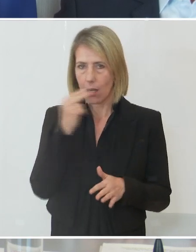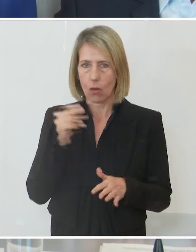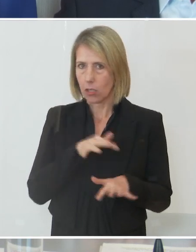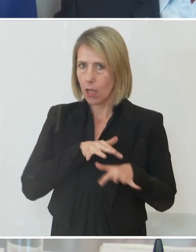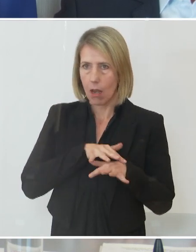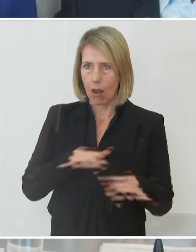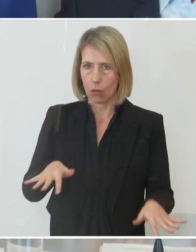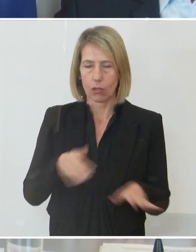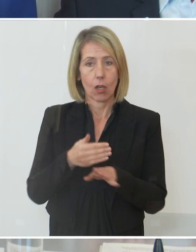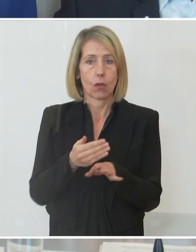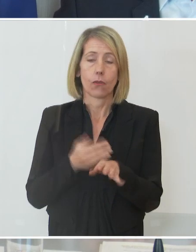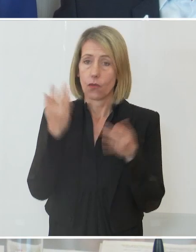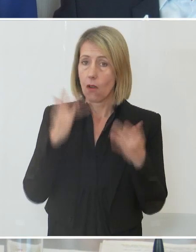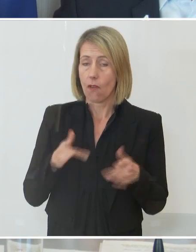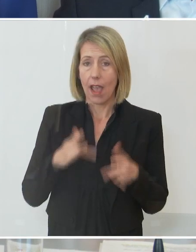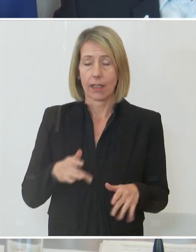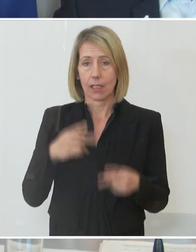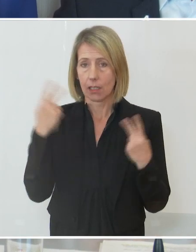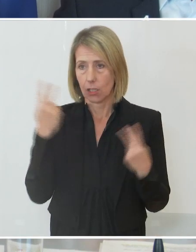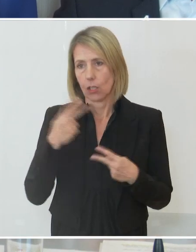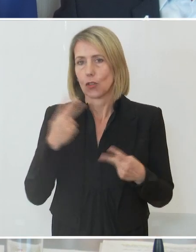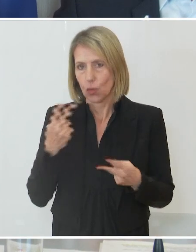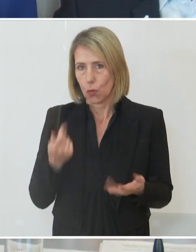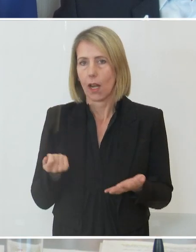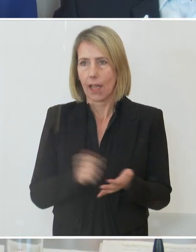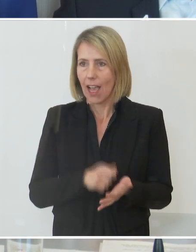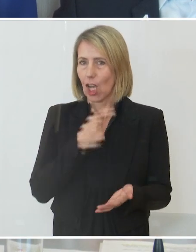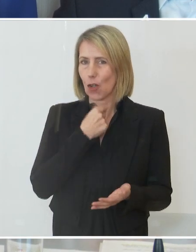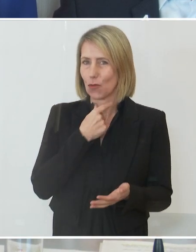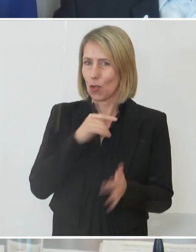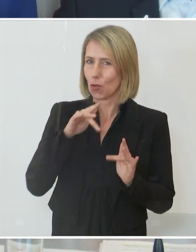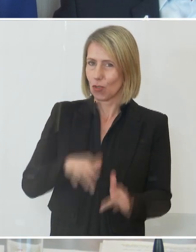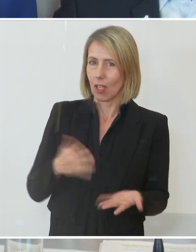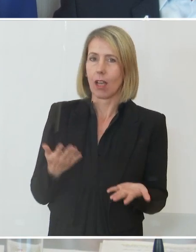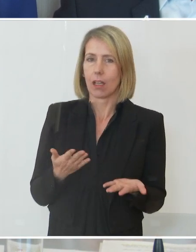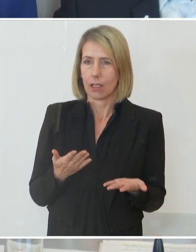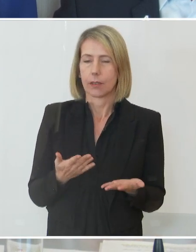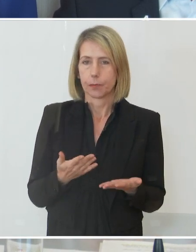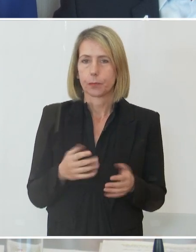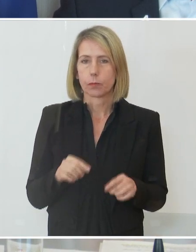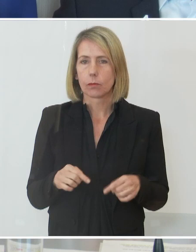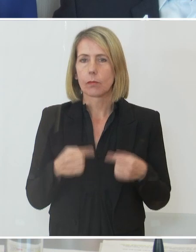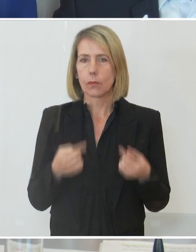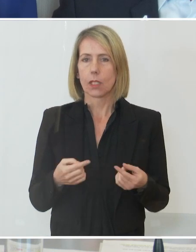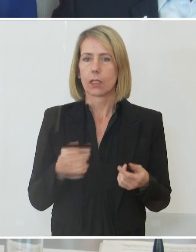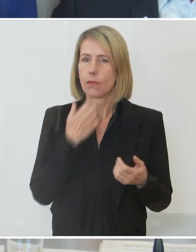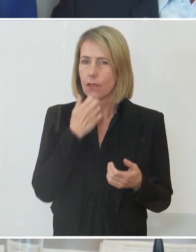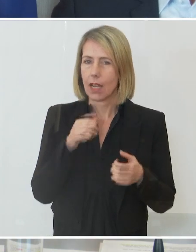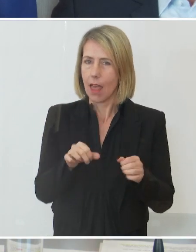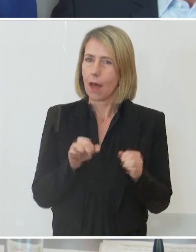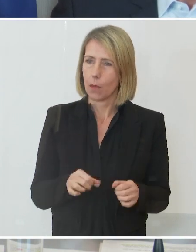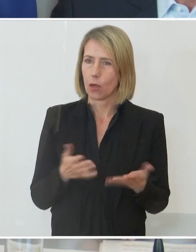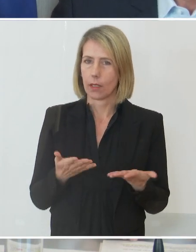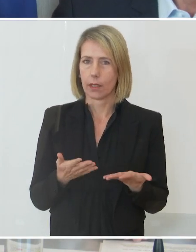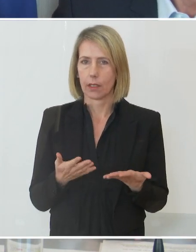auch vor Weihnachten, wo natürlich die berechtigte Einkaufslust eine besonders große ist, wo wir ermöglichen wollen, dass der